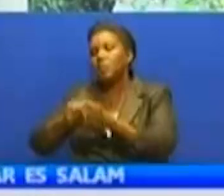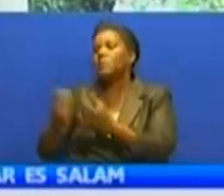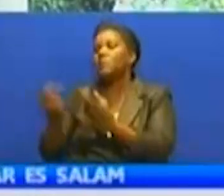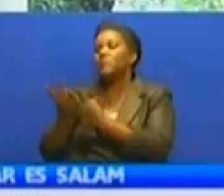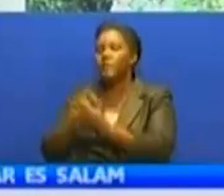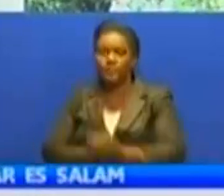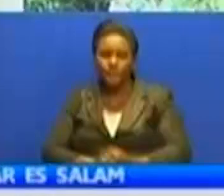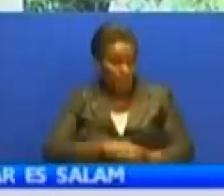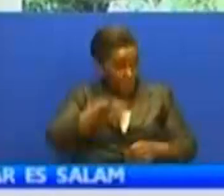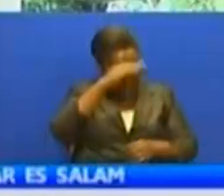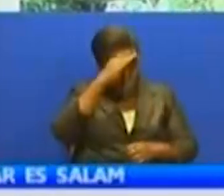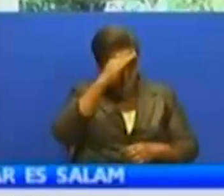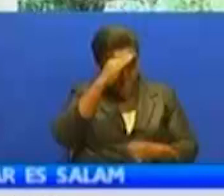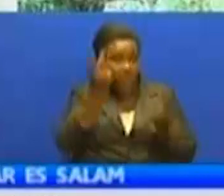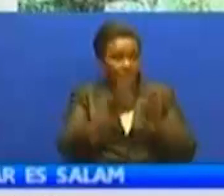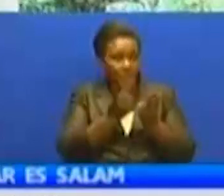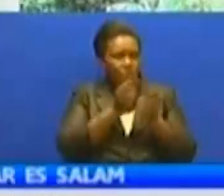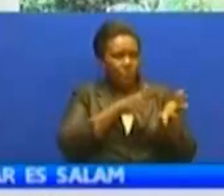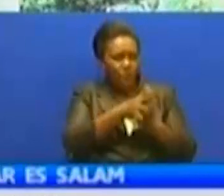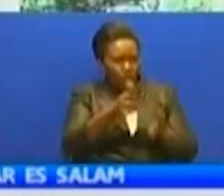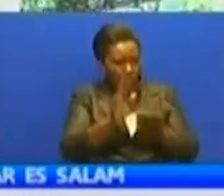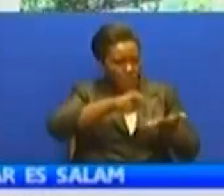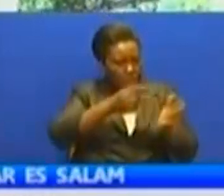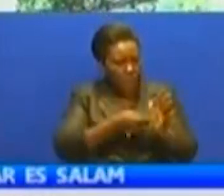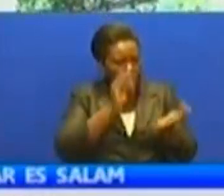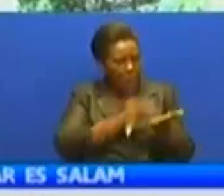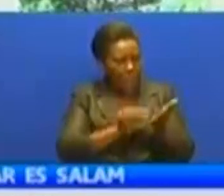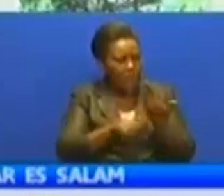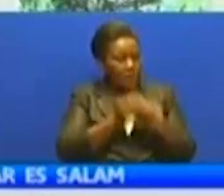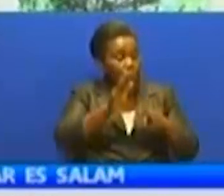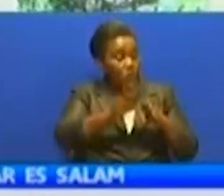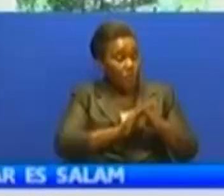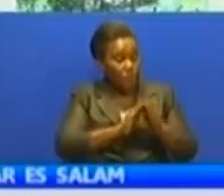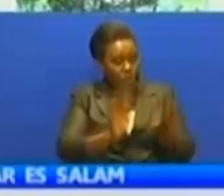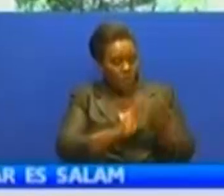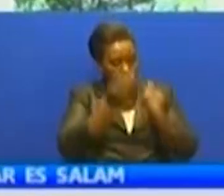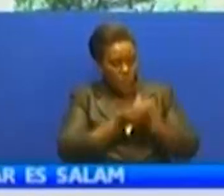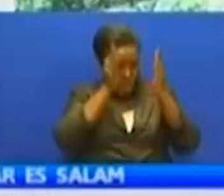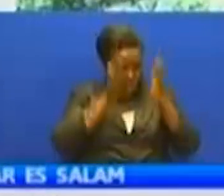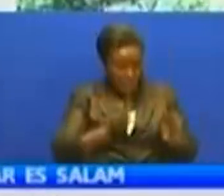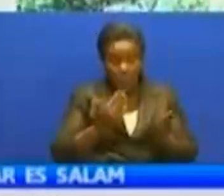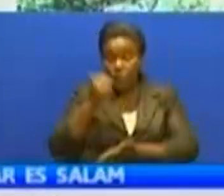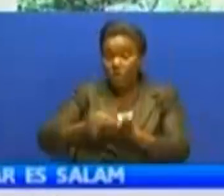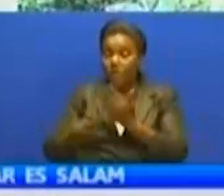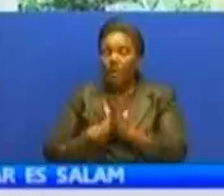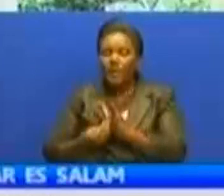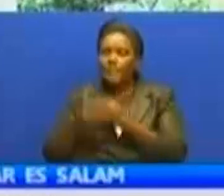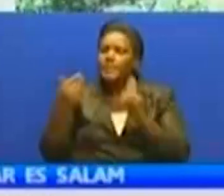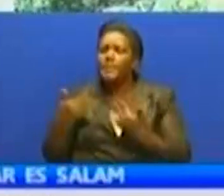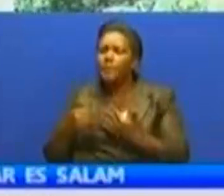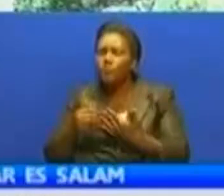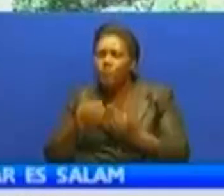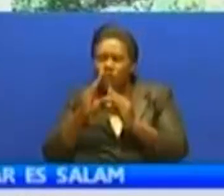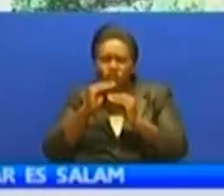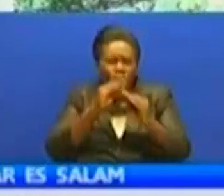wanasubiria hizo tarifa. Jeeshi na polisi nchini linabainisha mikakati ya kulinda eshma yake kufuatia kusishwa na